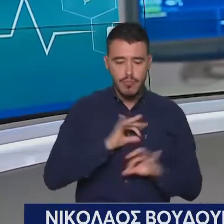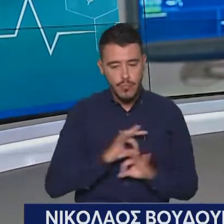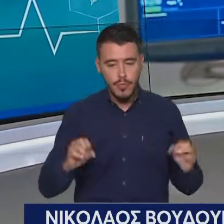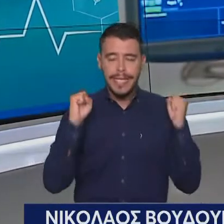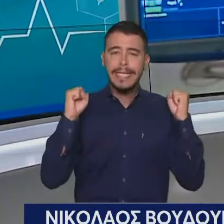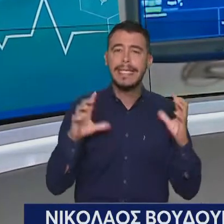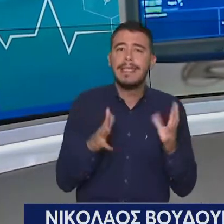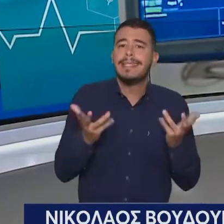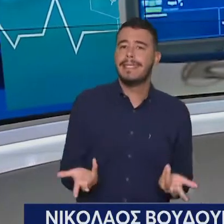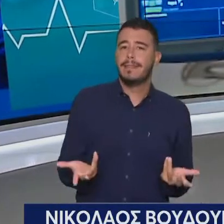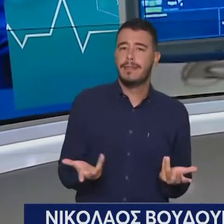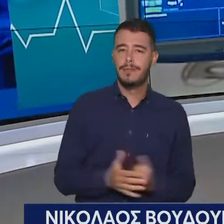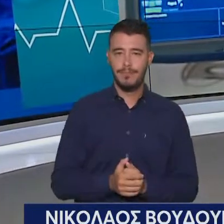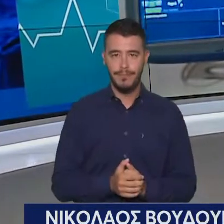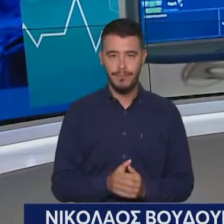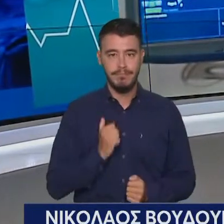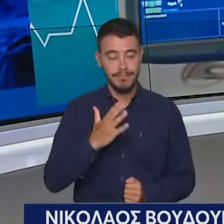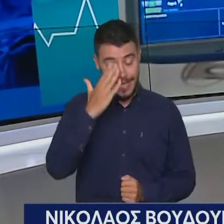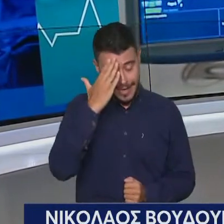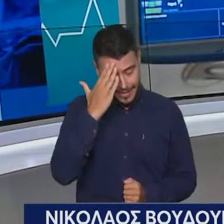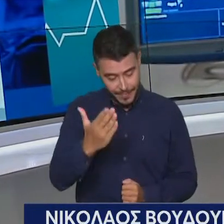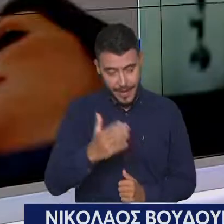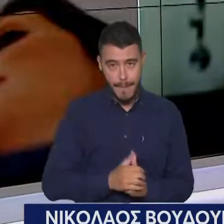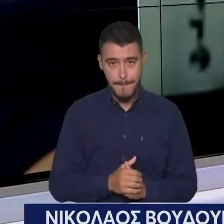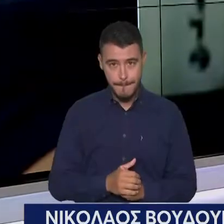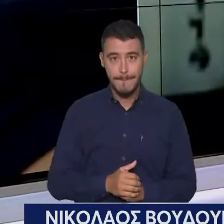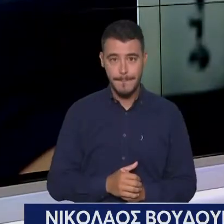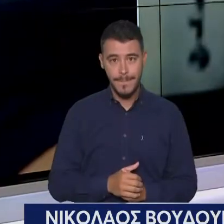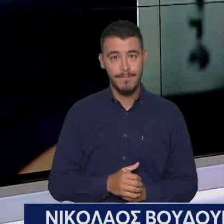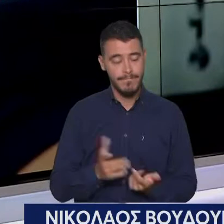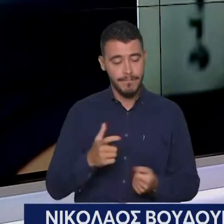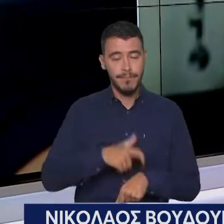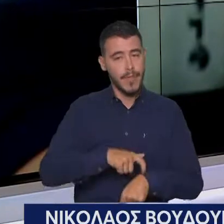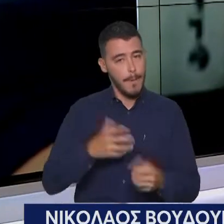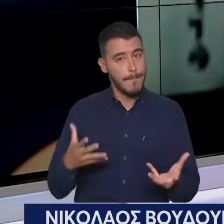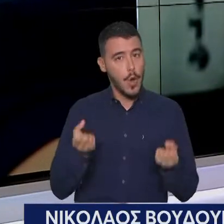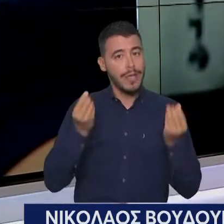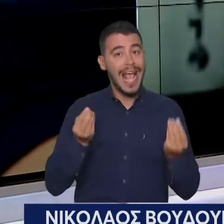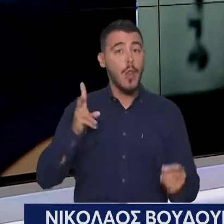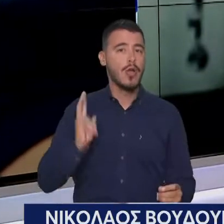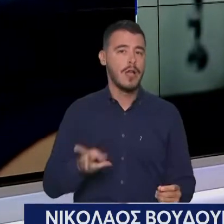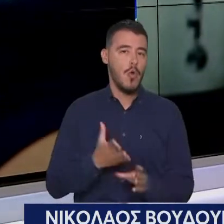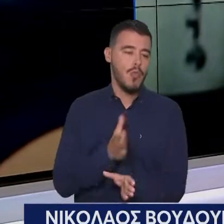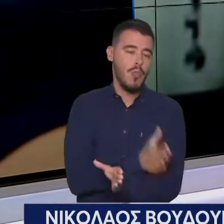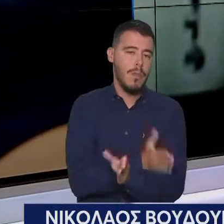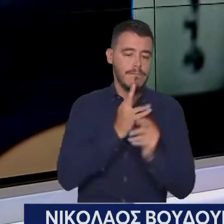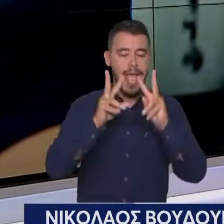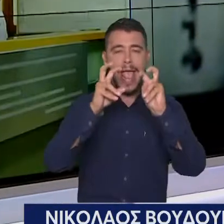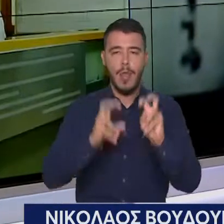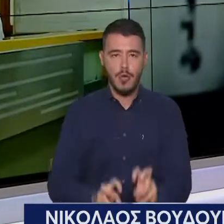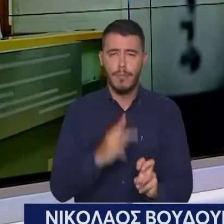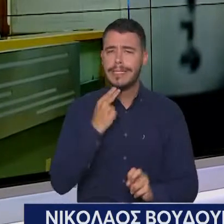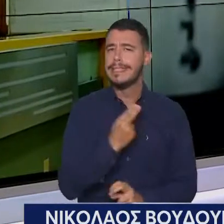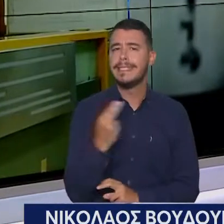Καλησπέρα. Νομίζω ότι έχει αξία, όπως το λέτε, ο προληπτικός έλεγχος. Προληπτικός έλεγχος στα παιδιά, τι σημαίνει.